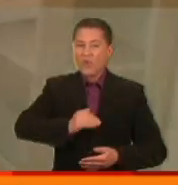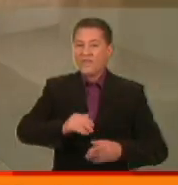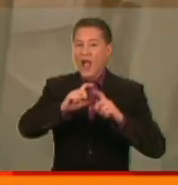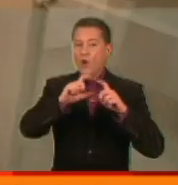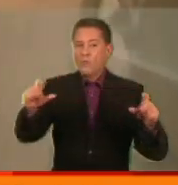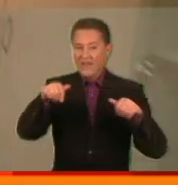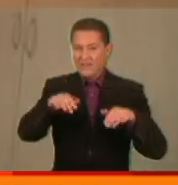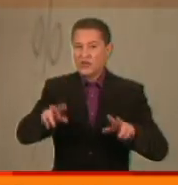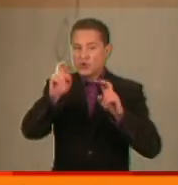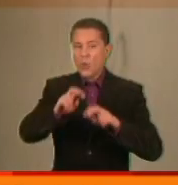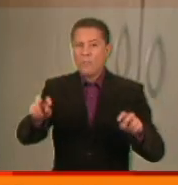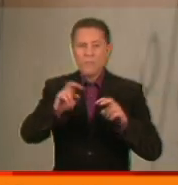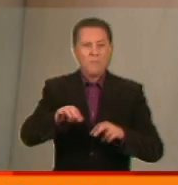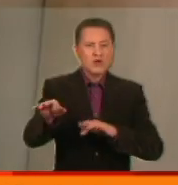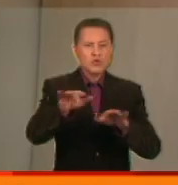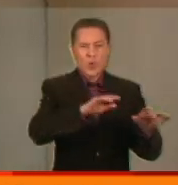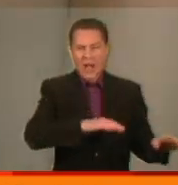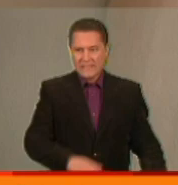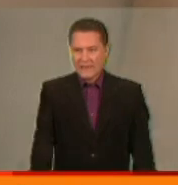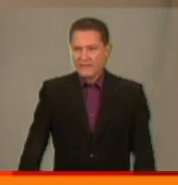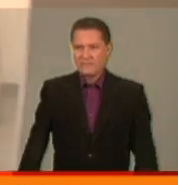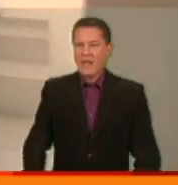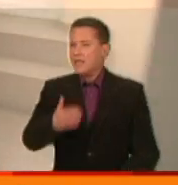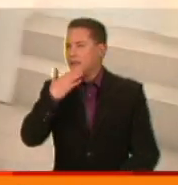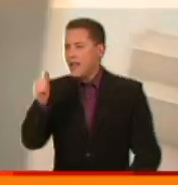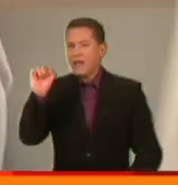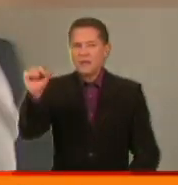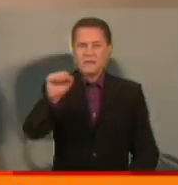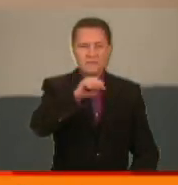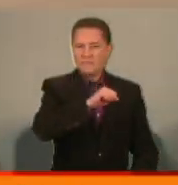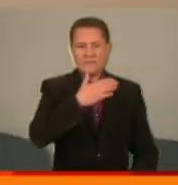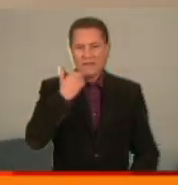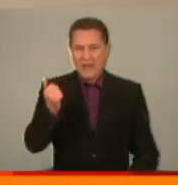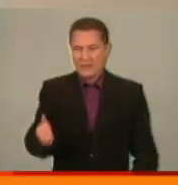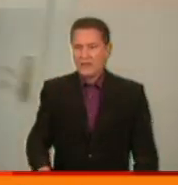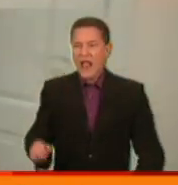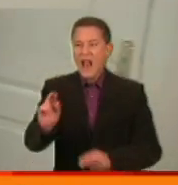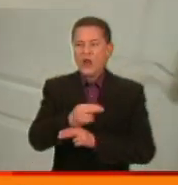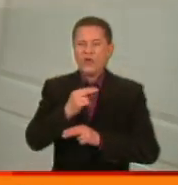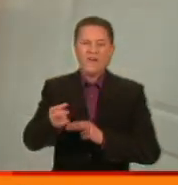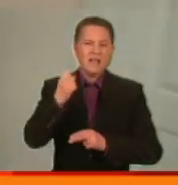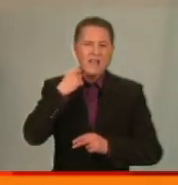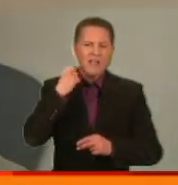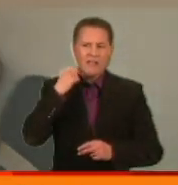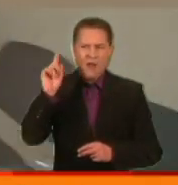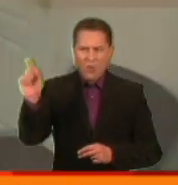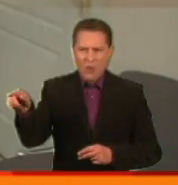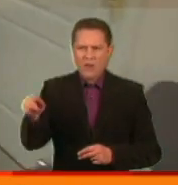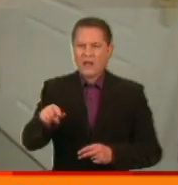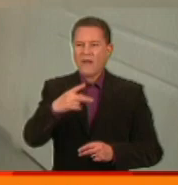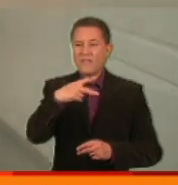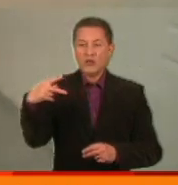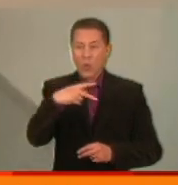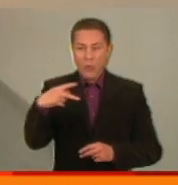вирішую пошукати. Так, тут туалет, тут лікування алкогольної залежності. На